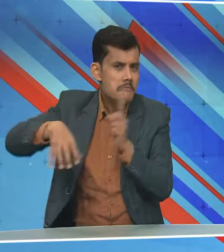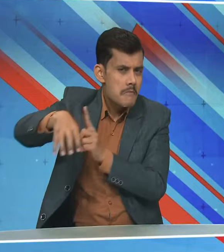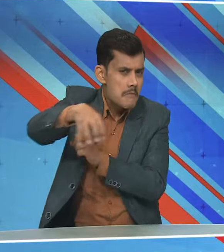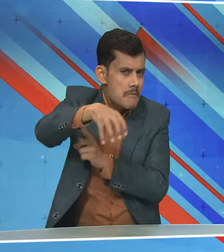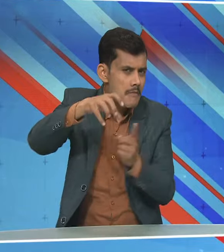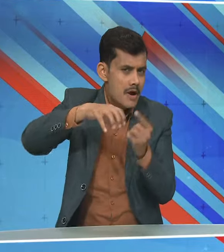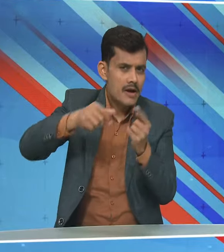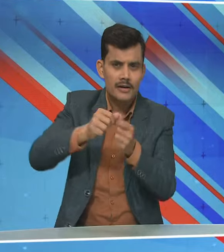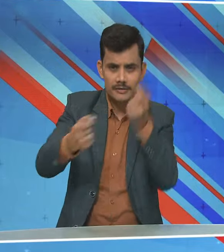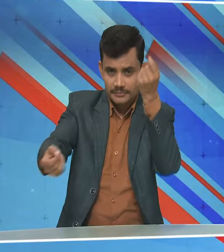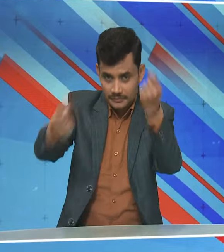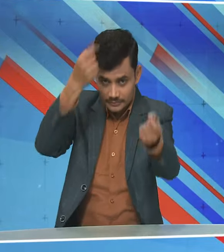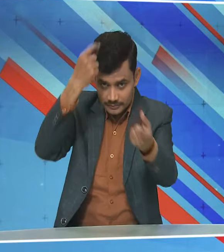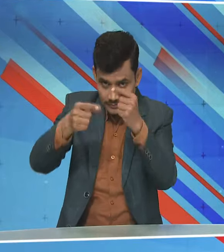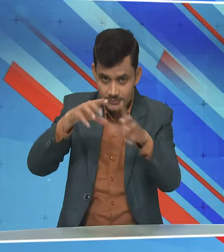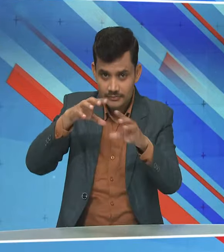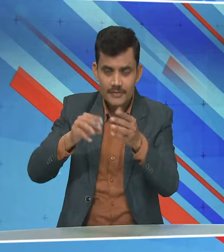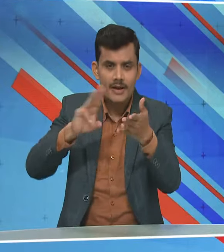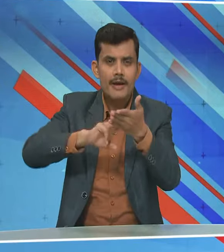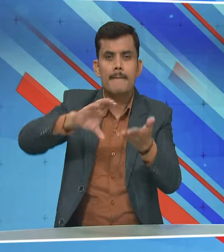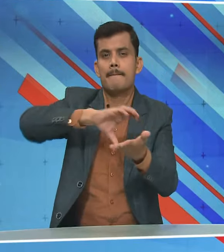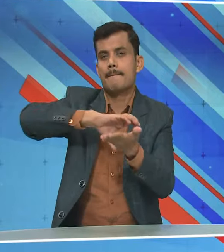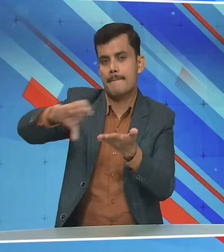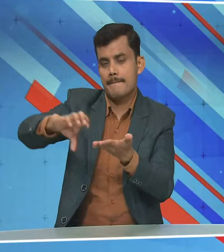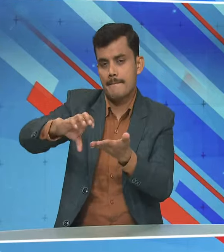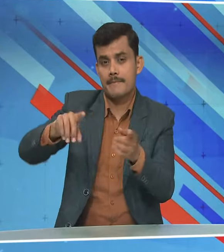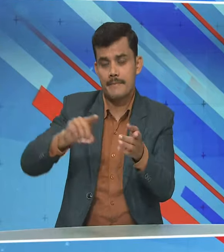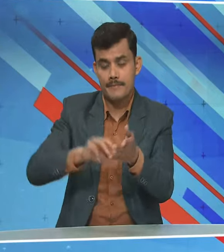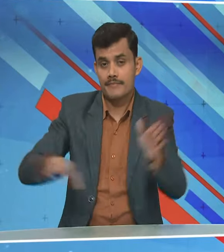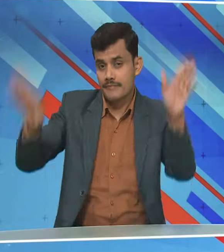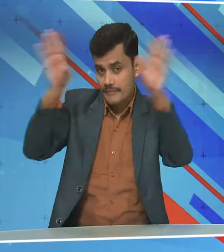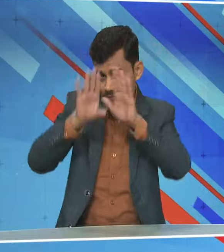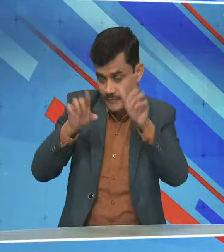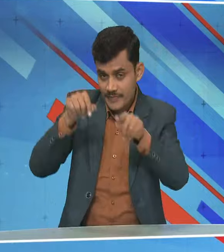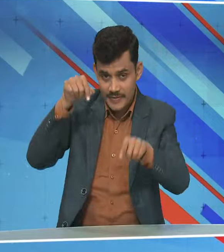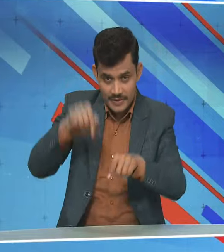आम अमे सुभला divine वी